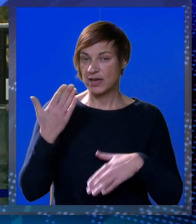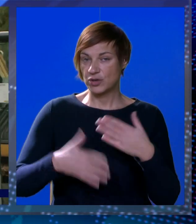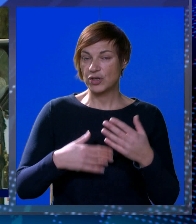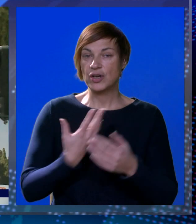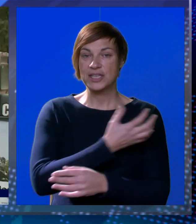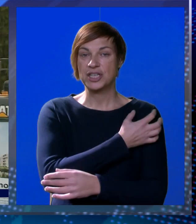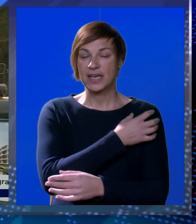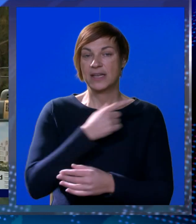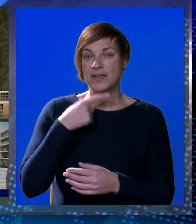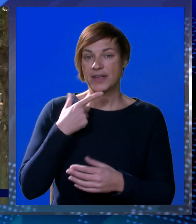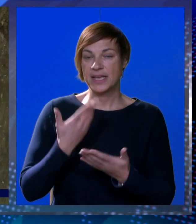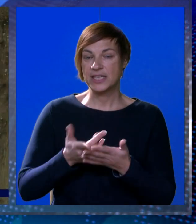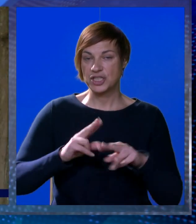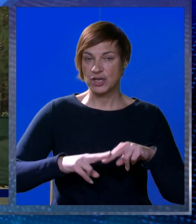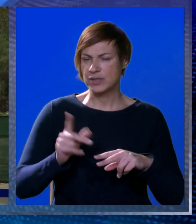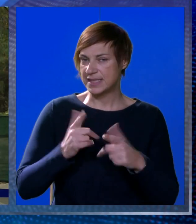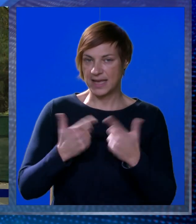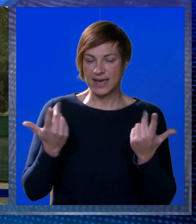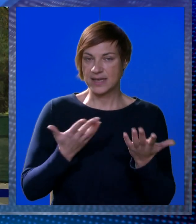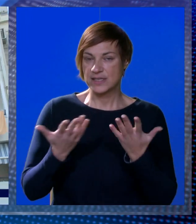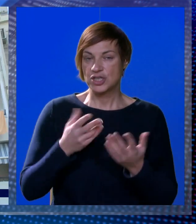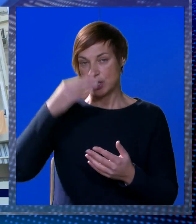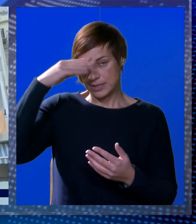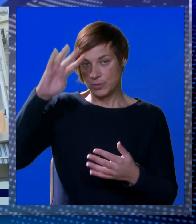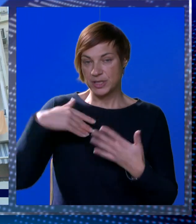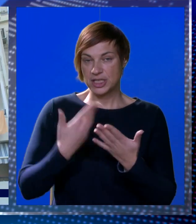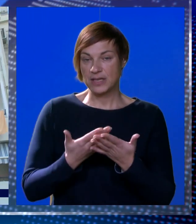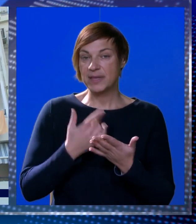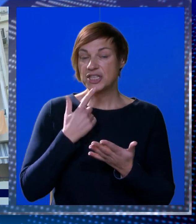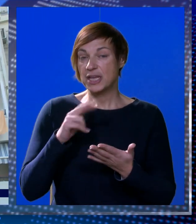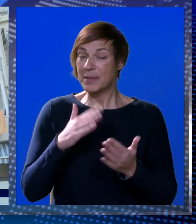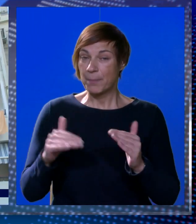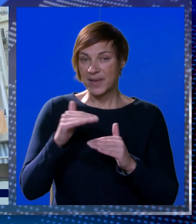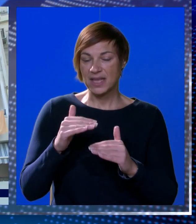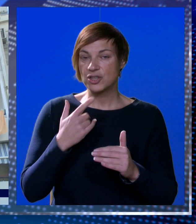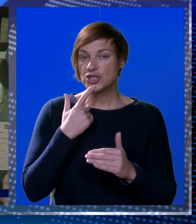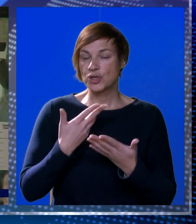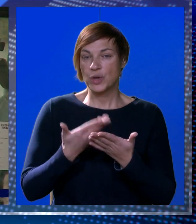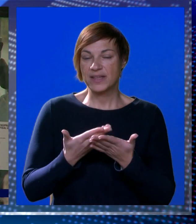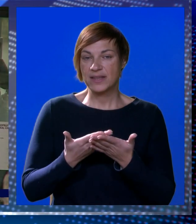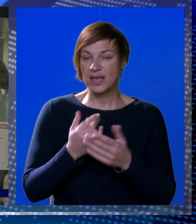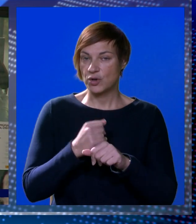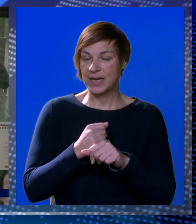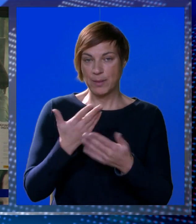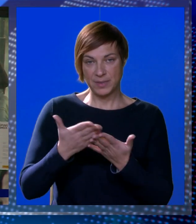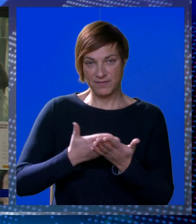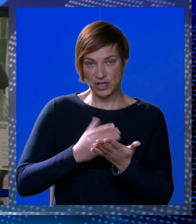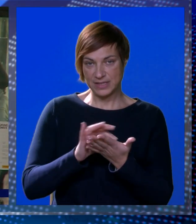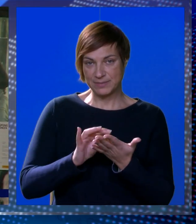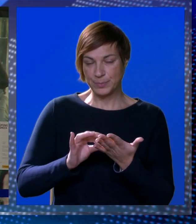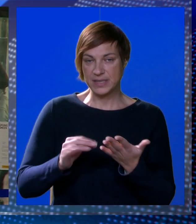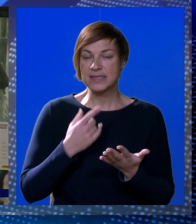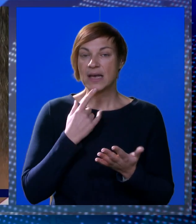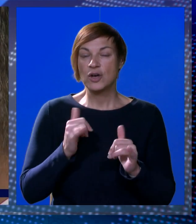Tako do konačne gradonačelnikove riječi i dalje ostaje nejasno što je s obećanjem da će upravo oni imati prednost. Tko je taj koji je stvorio ovaj